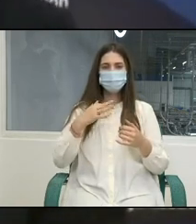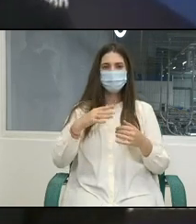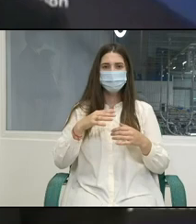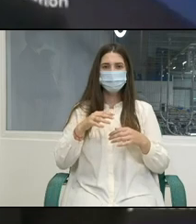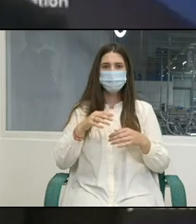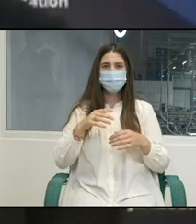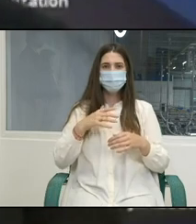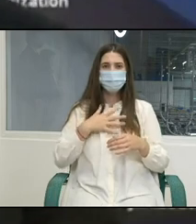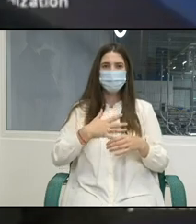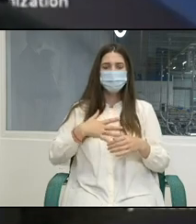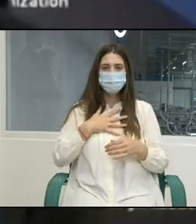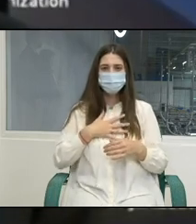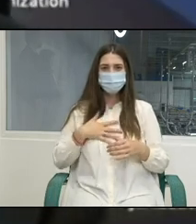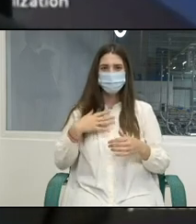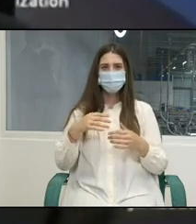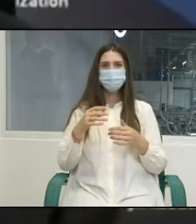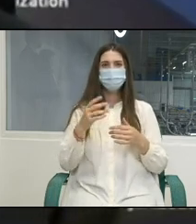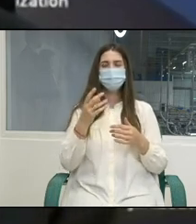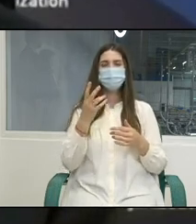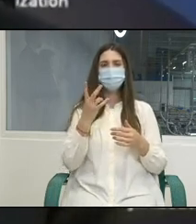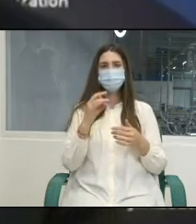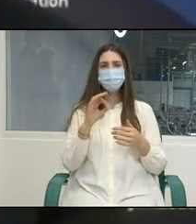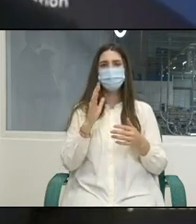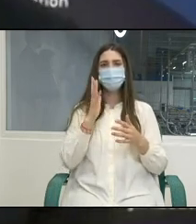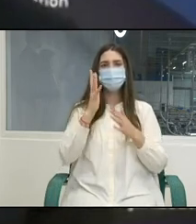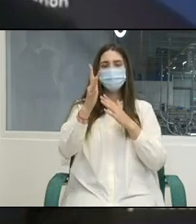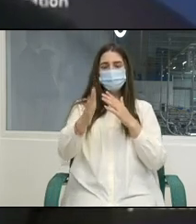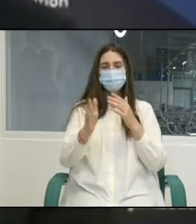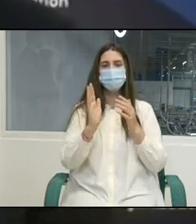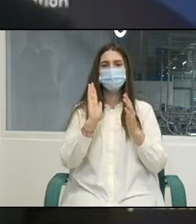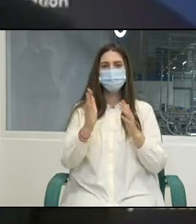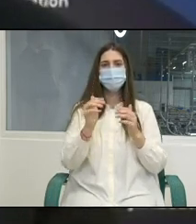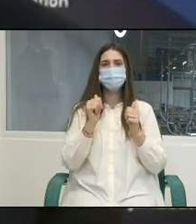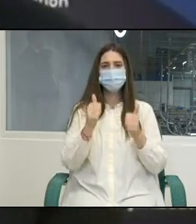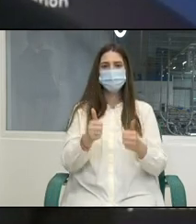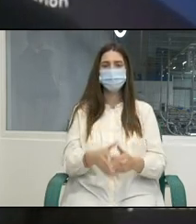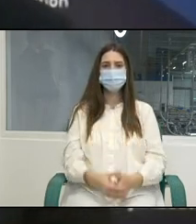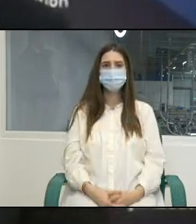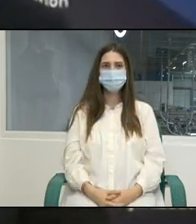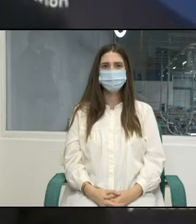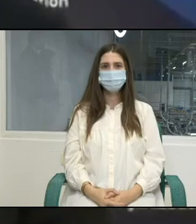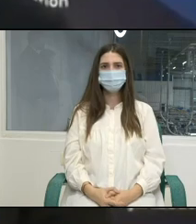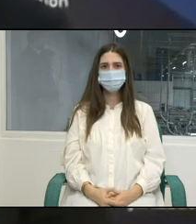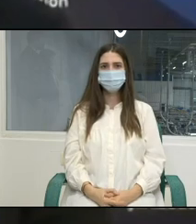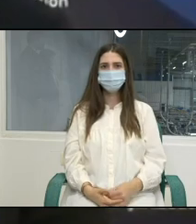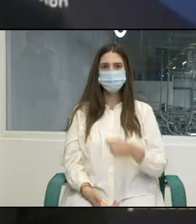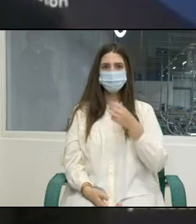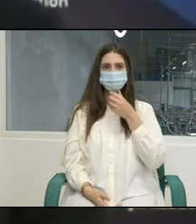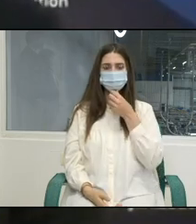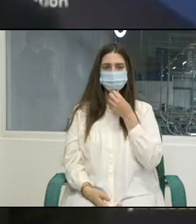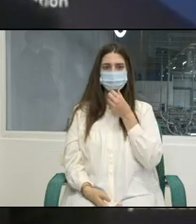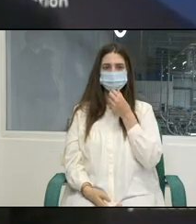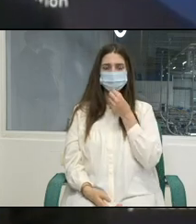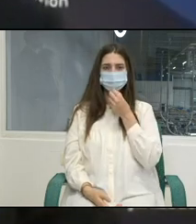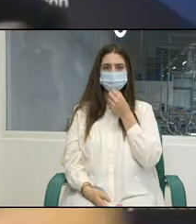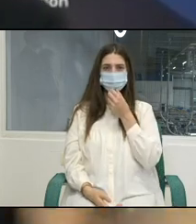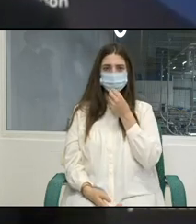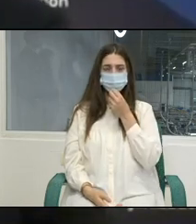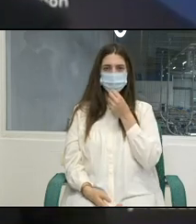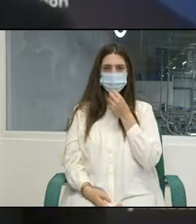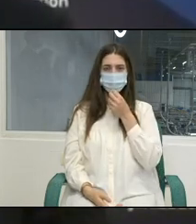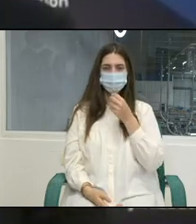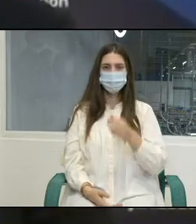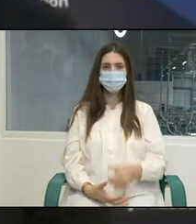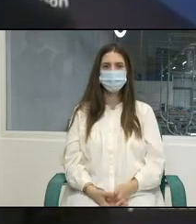de faptul că putem și noi improviza și suntem flexibili. Am făcut același lucru și cu documentul după cum a menționat domnul Spătaro,